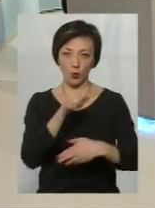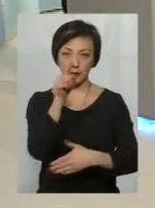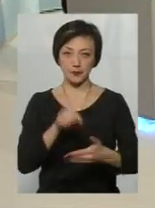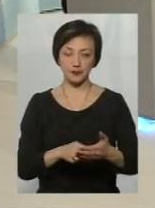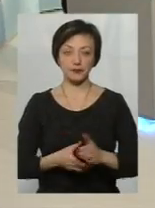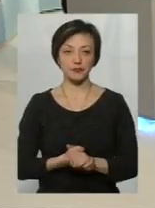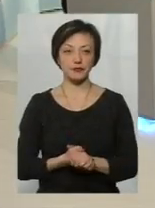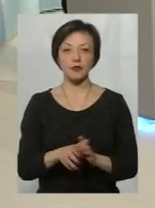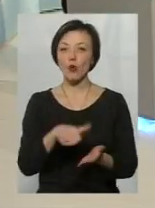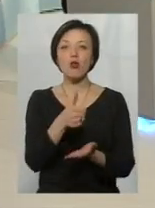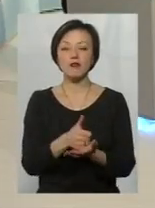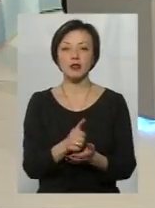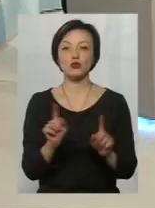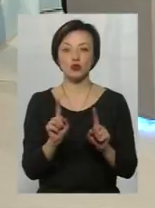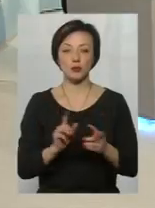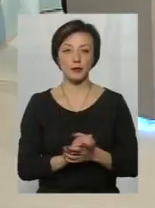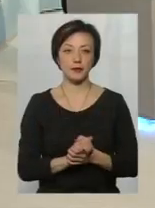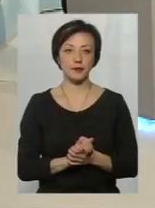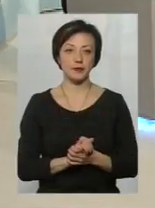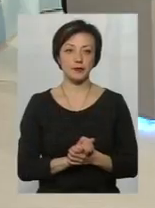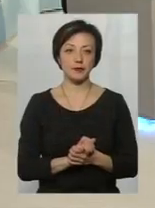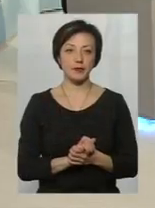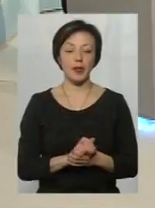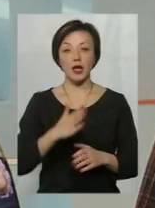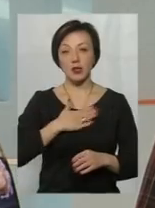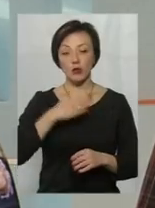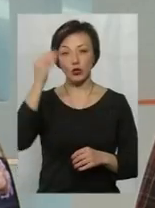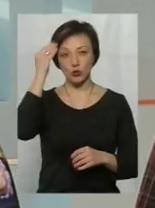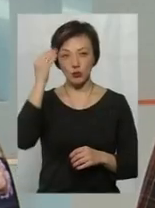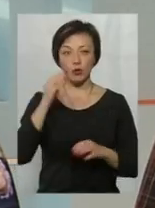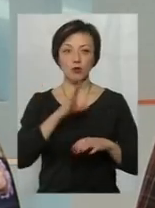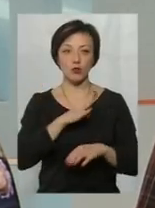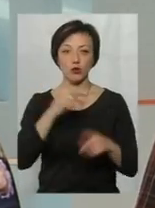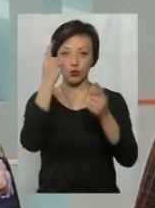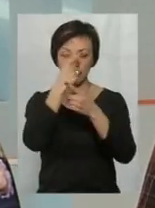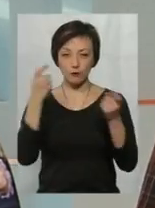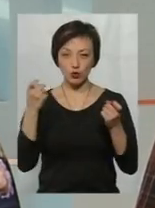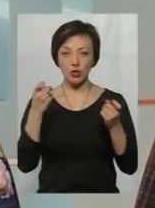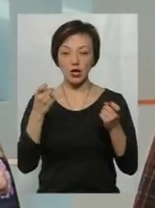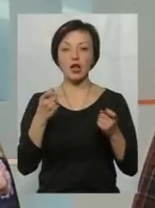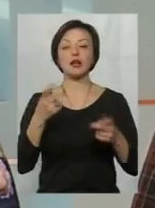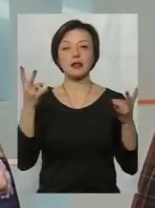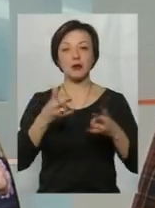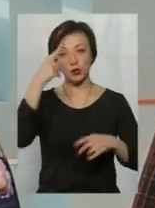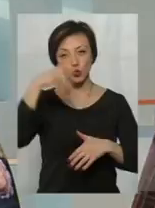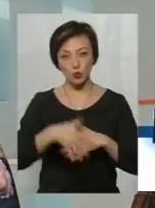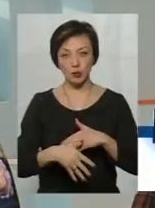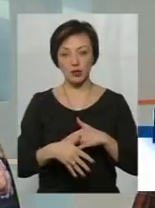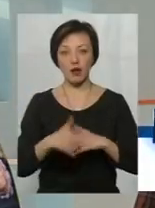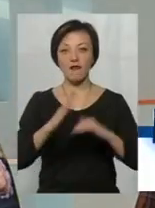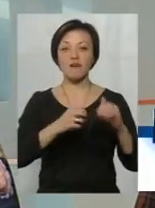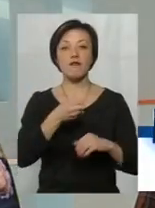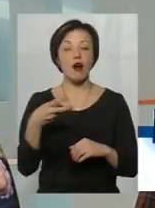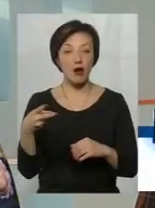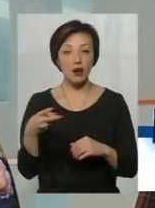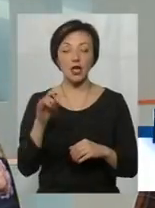увагу найголовніше? На мою думку, як вже було озвучено, зрозуміти фах